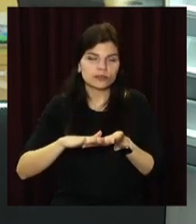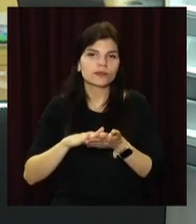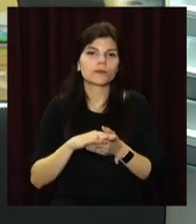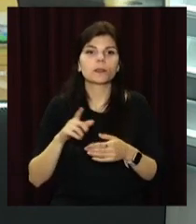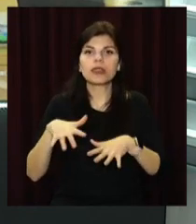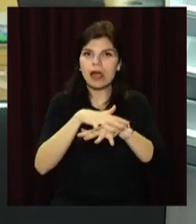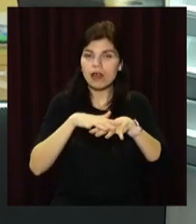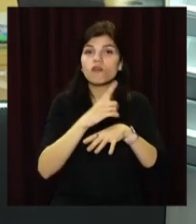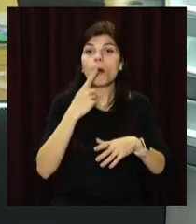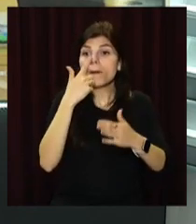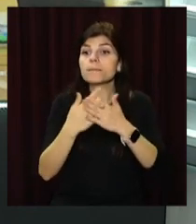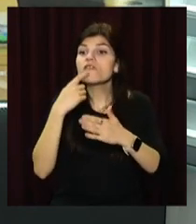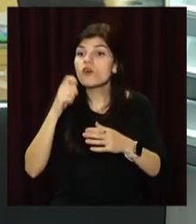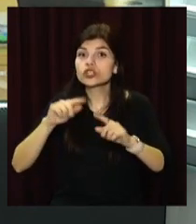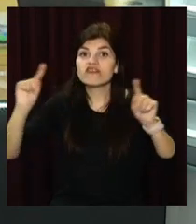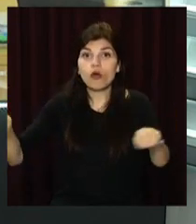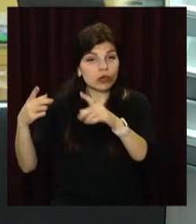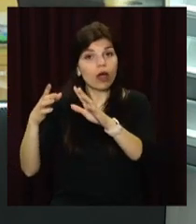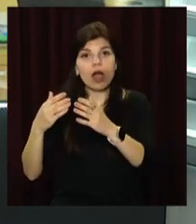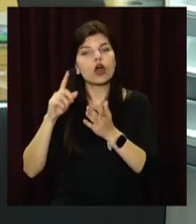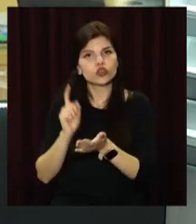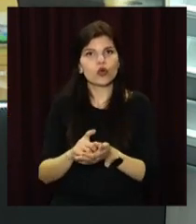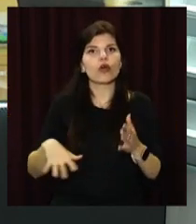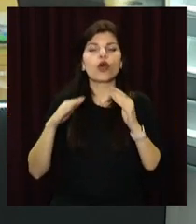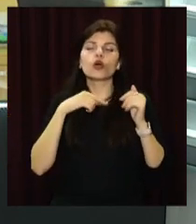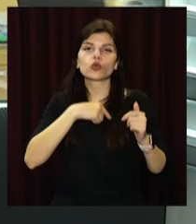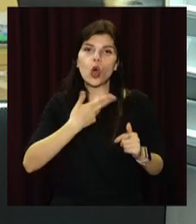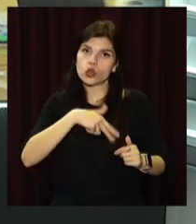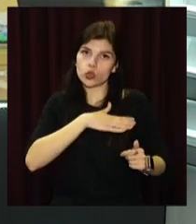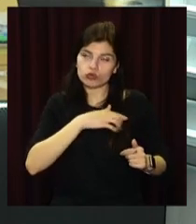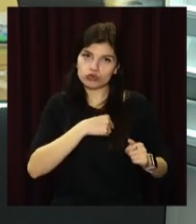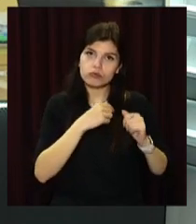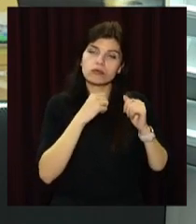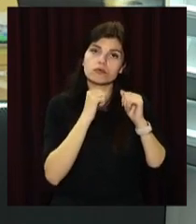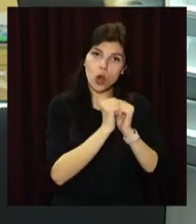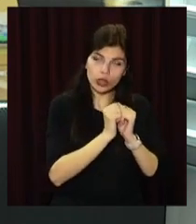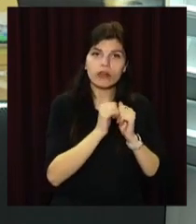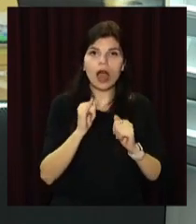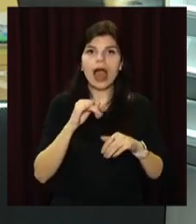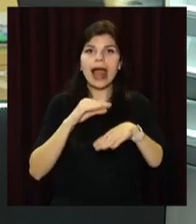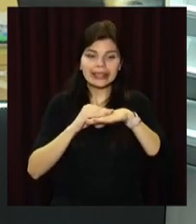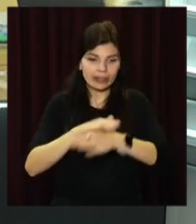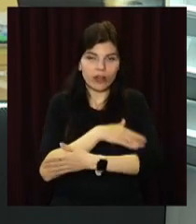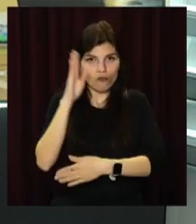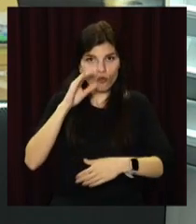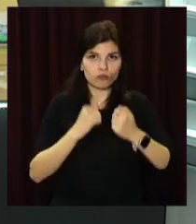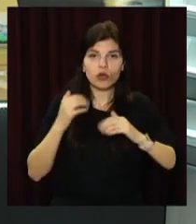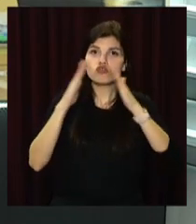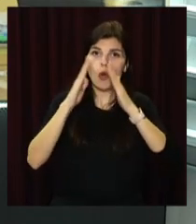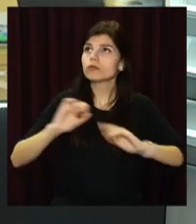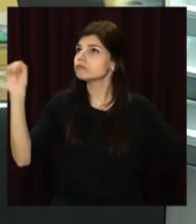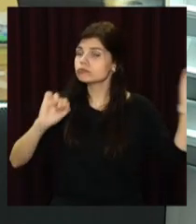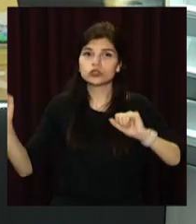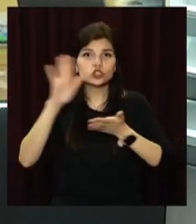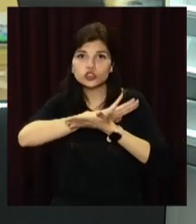оскільки перед святом Воскресіння Христового прийнято очищати душу молитвами, а тіло – водою. У цей день треба наводити лад і в будинку,